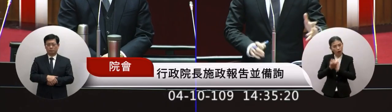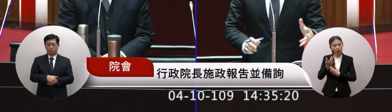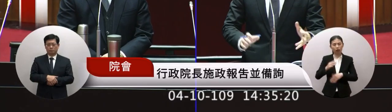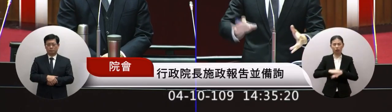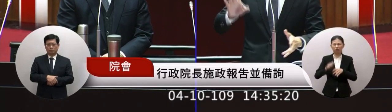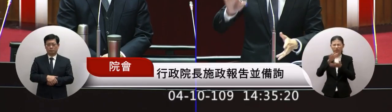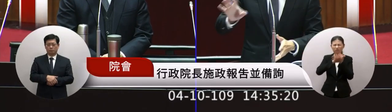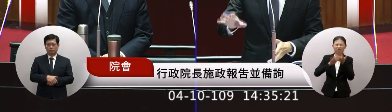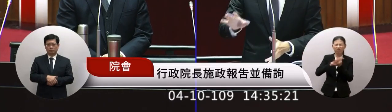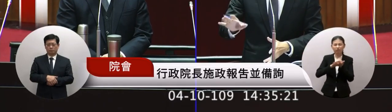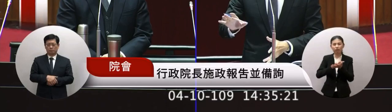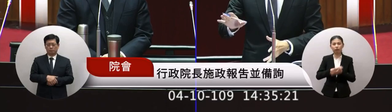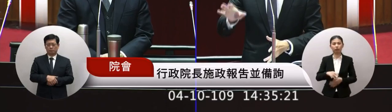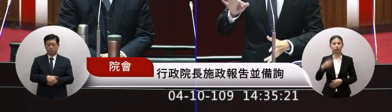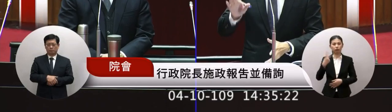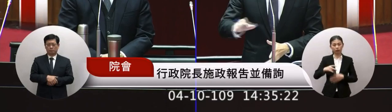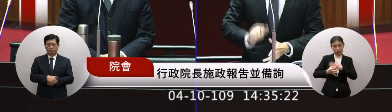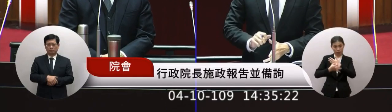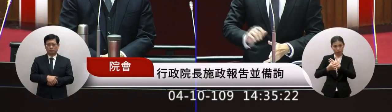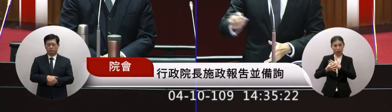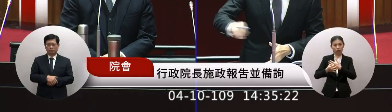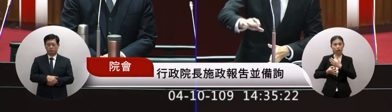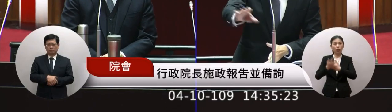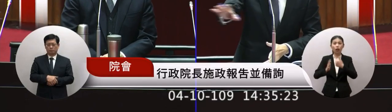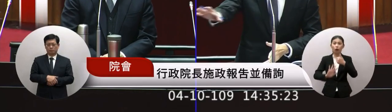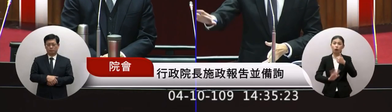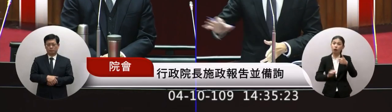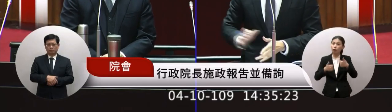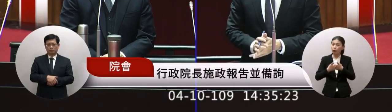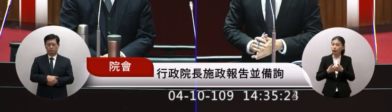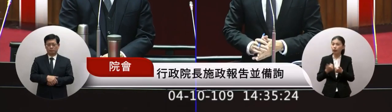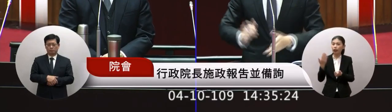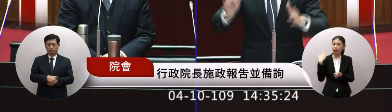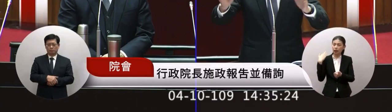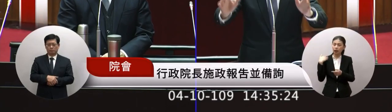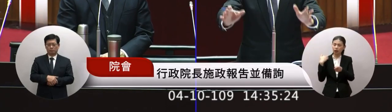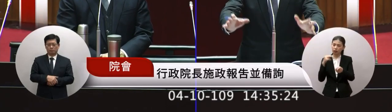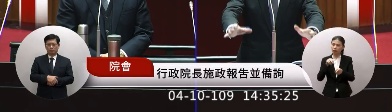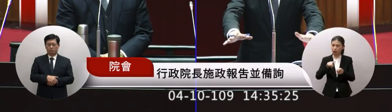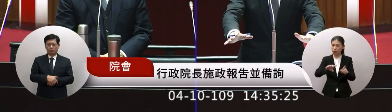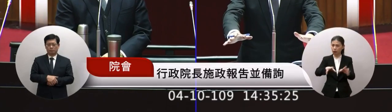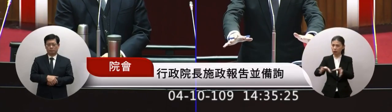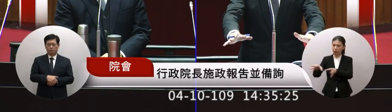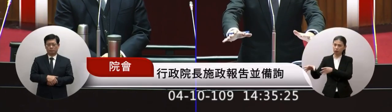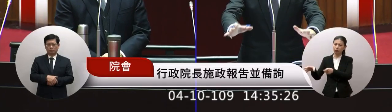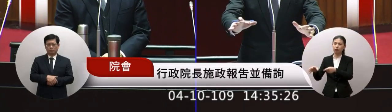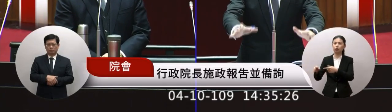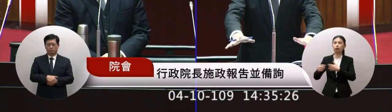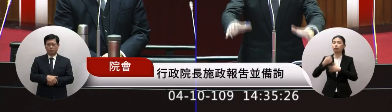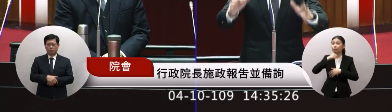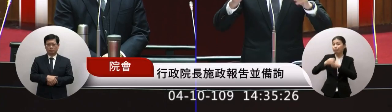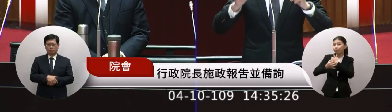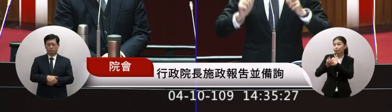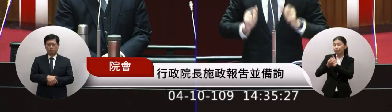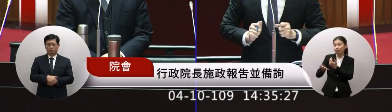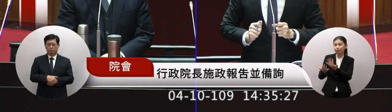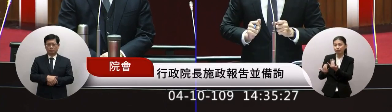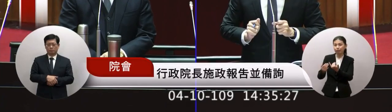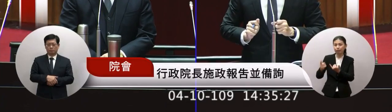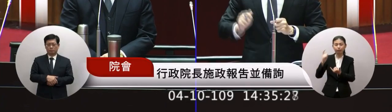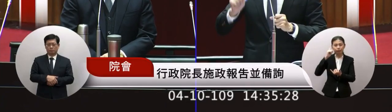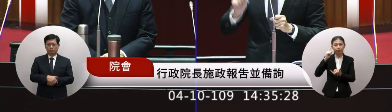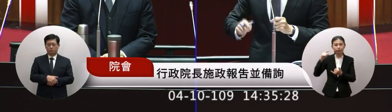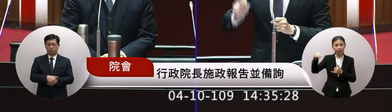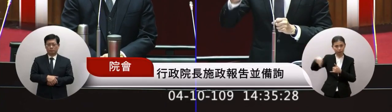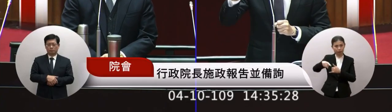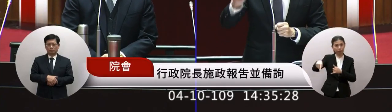會另外就是教委會以前也不是以前現在還有一些國家也這樣我們這些教生要來台灣